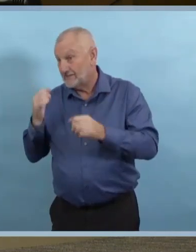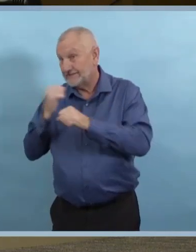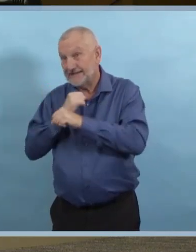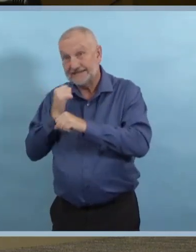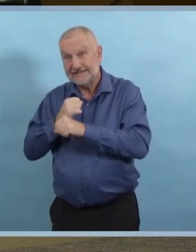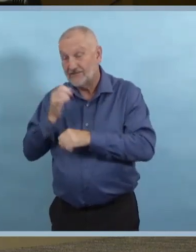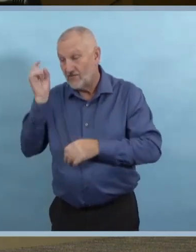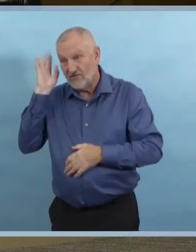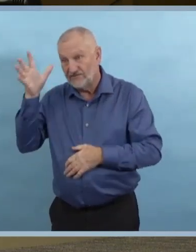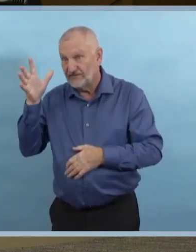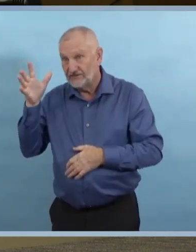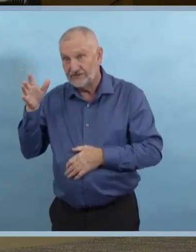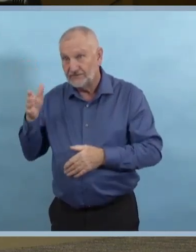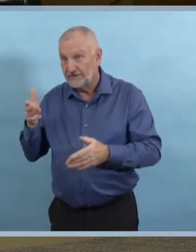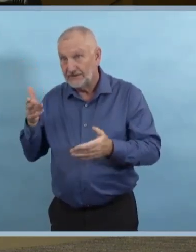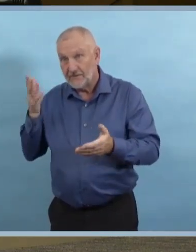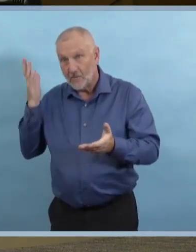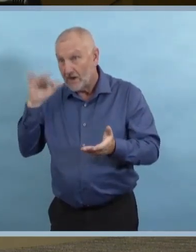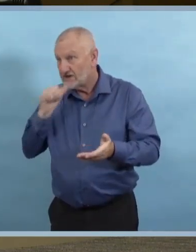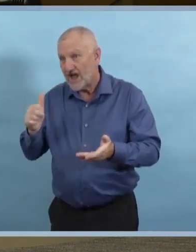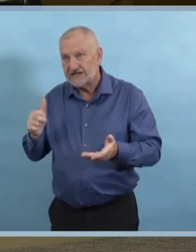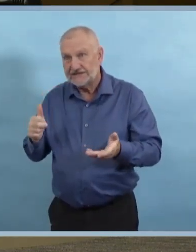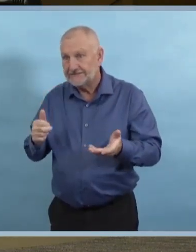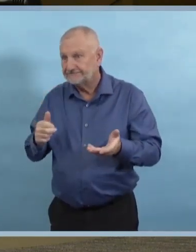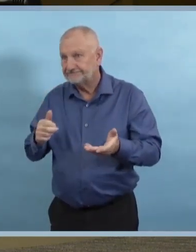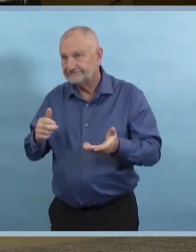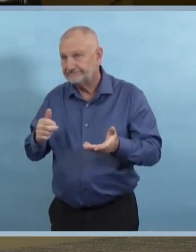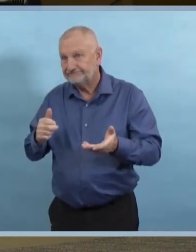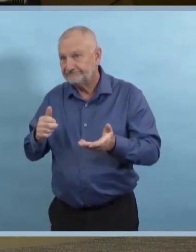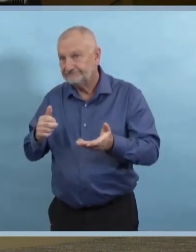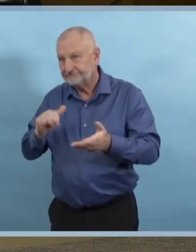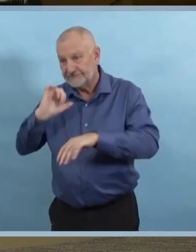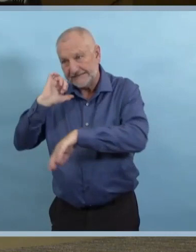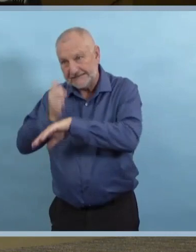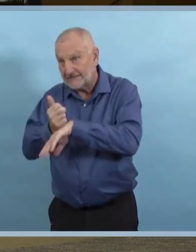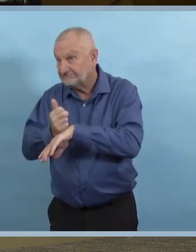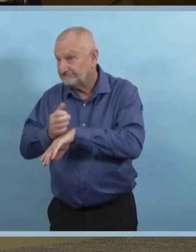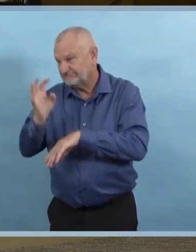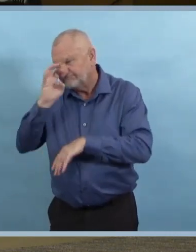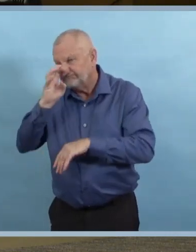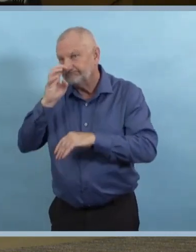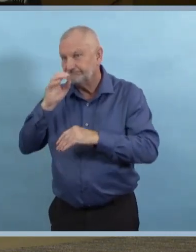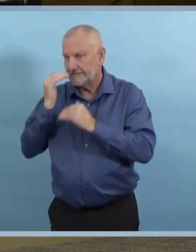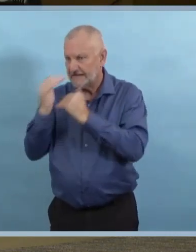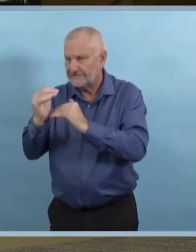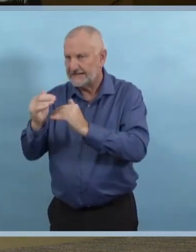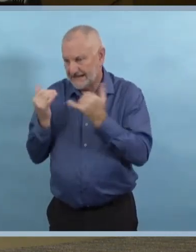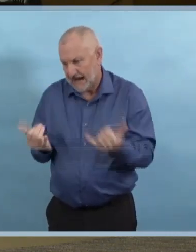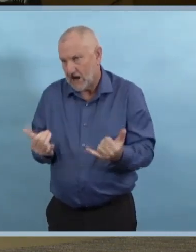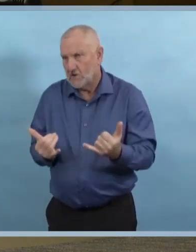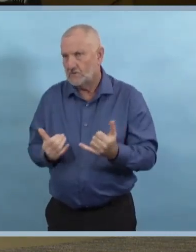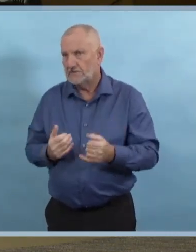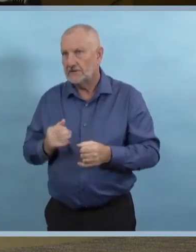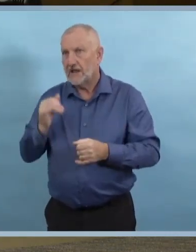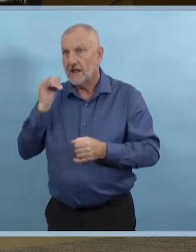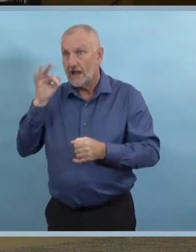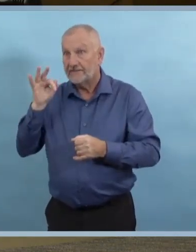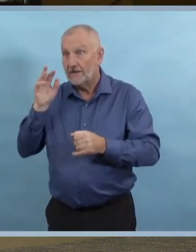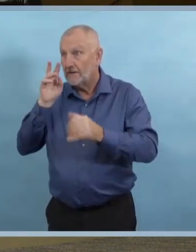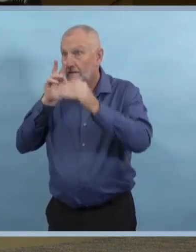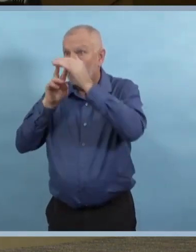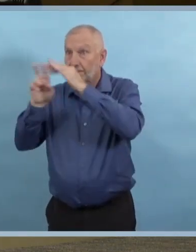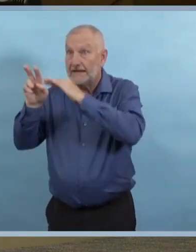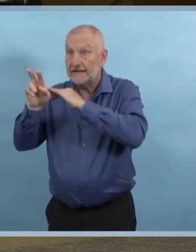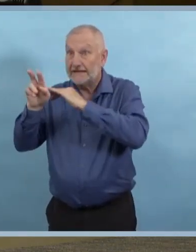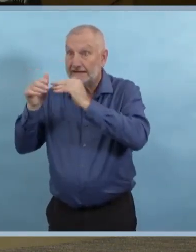s'empirent avant la fin de la semaine. Alors, pourquoi ne pas prendre des précautions maintenant pour la sécurité de la province? Nous